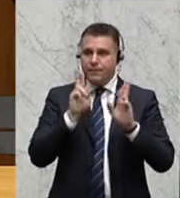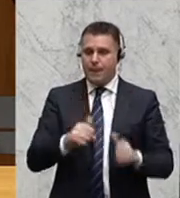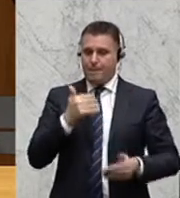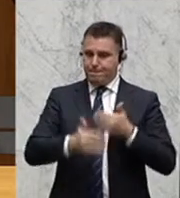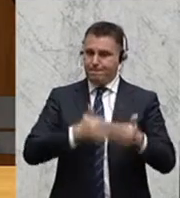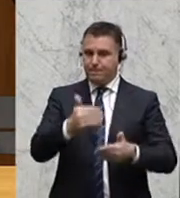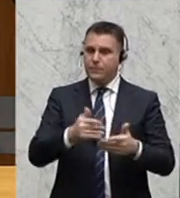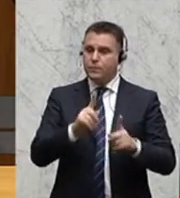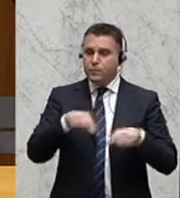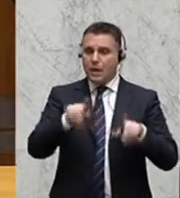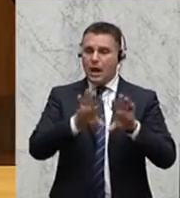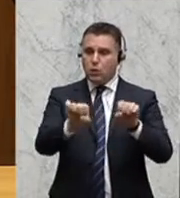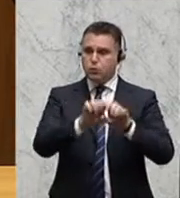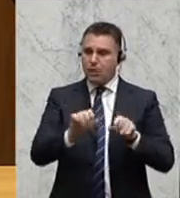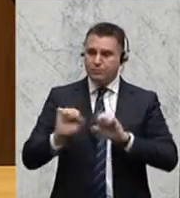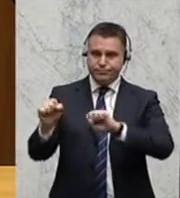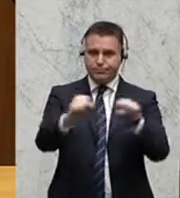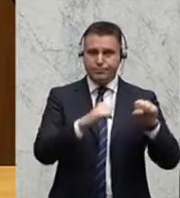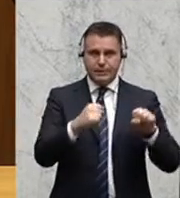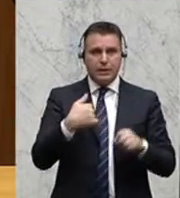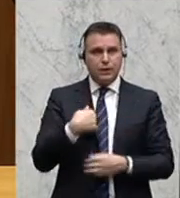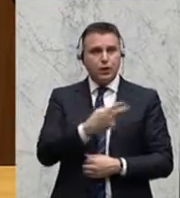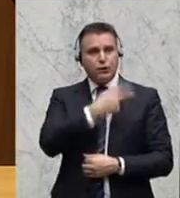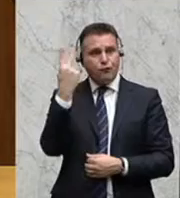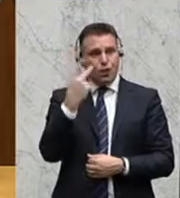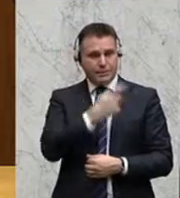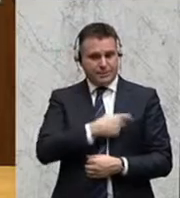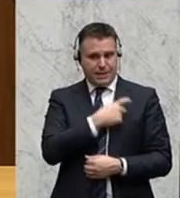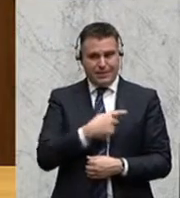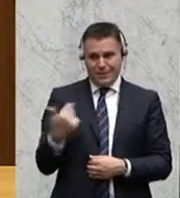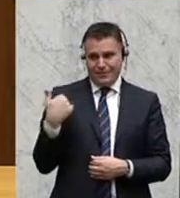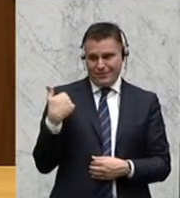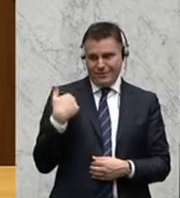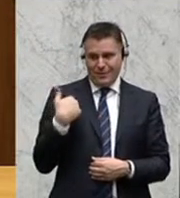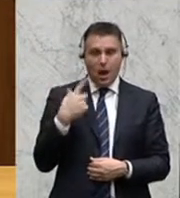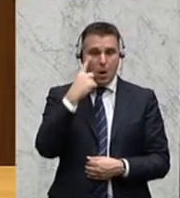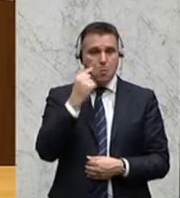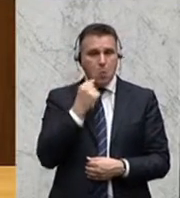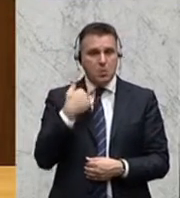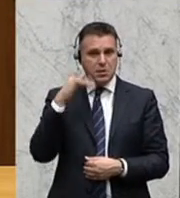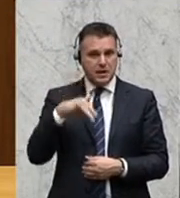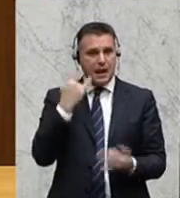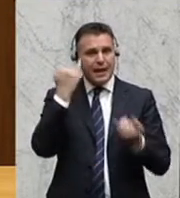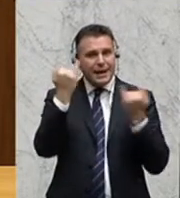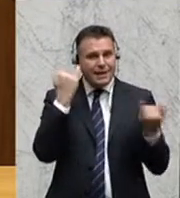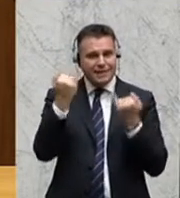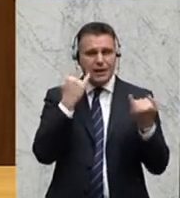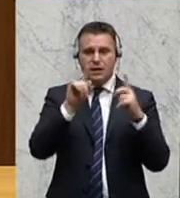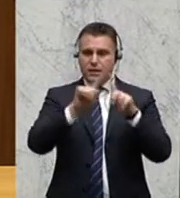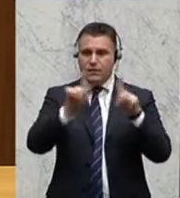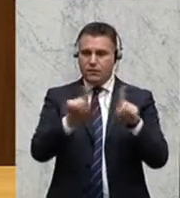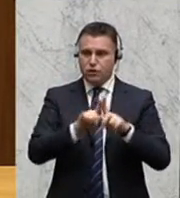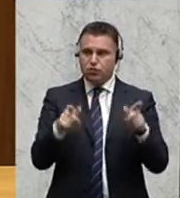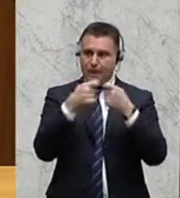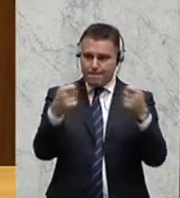Prozess auch abgestimmt werden. Als junge Volkspartei haben wir erst am Montag unsere Ideen und Maßnahmen für